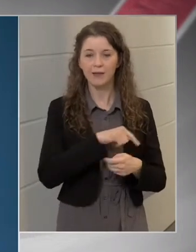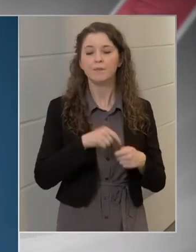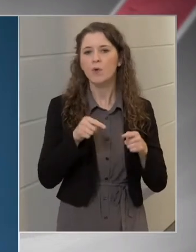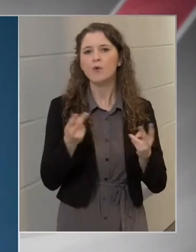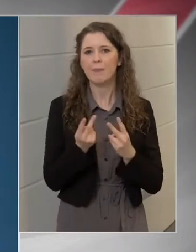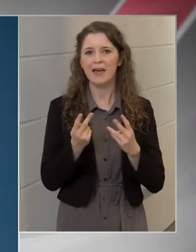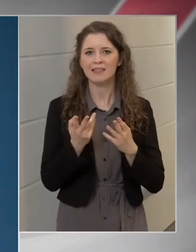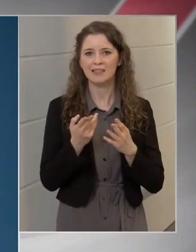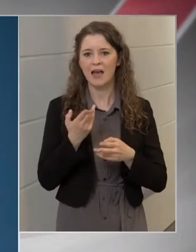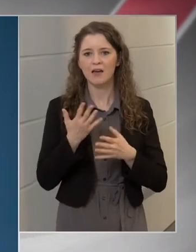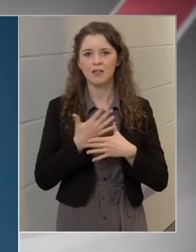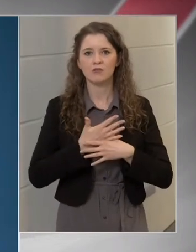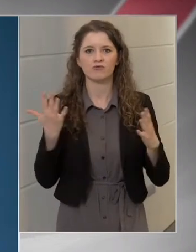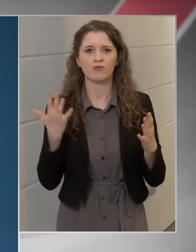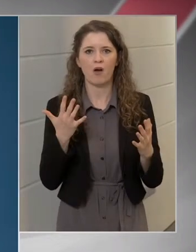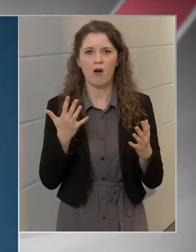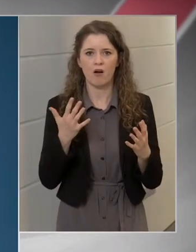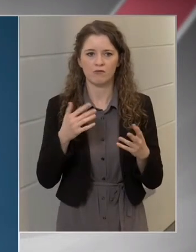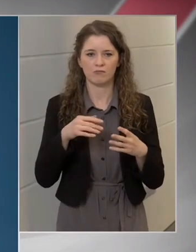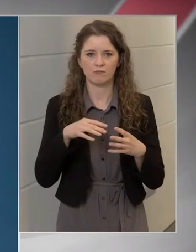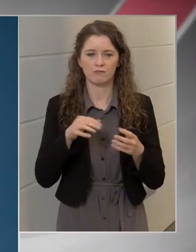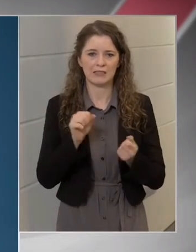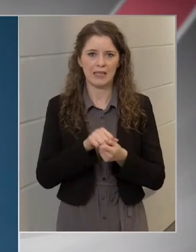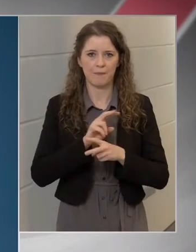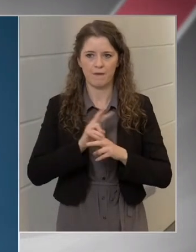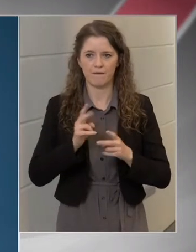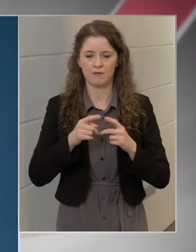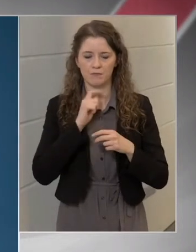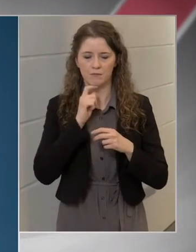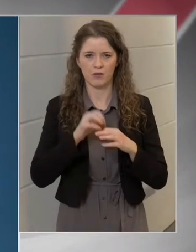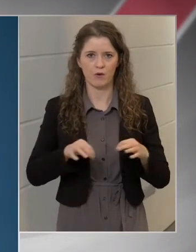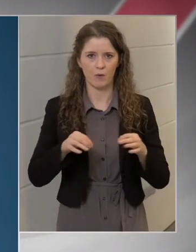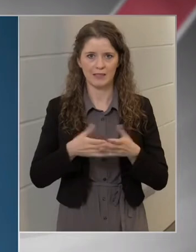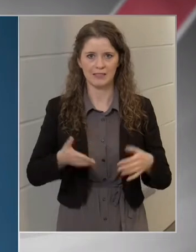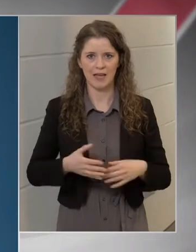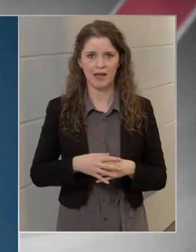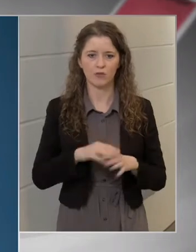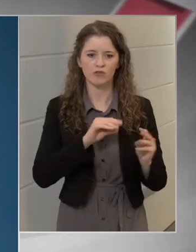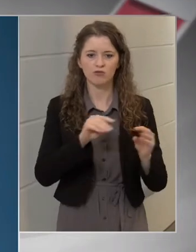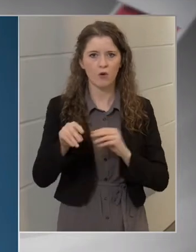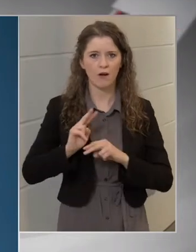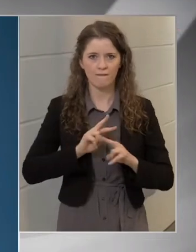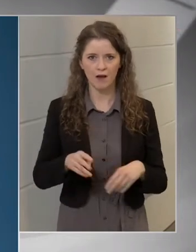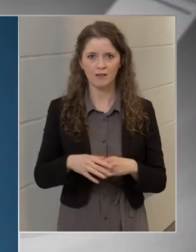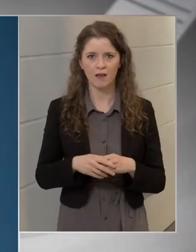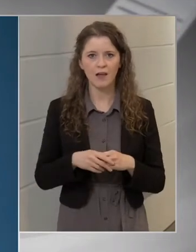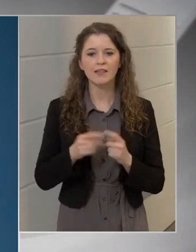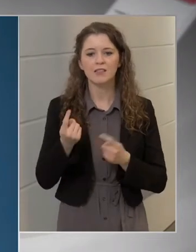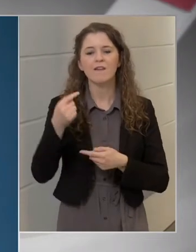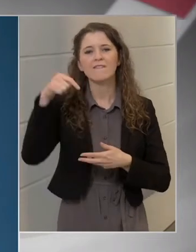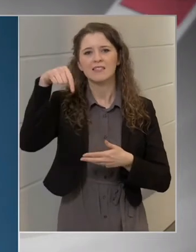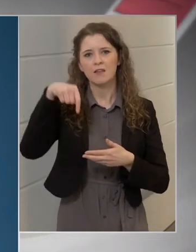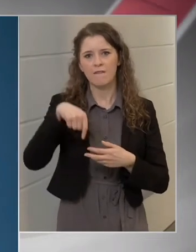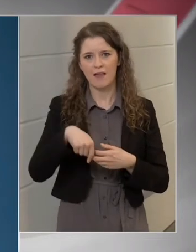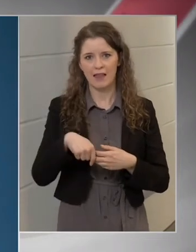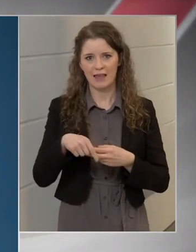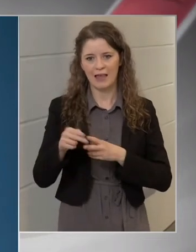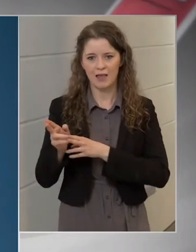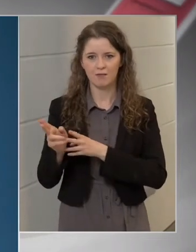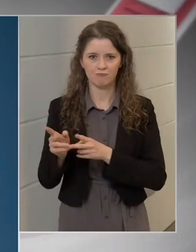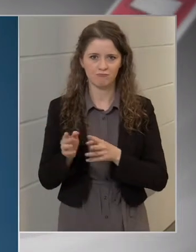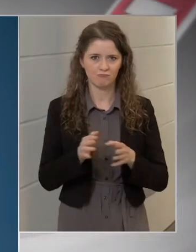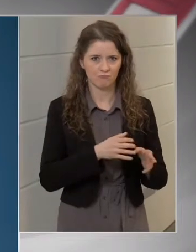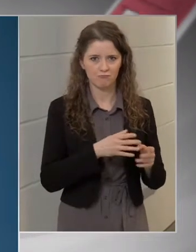számban vannak az országban. Visszafelé haladva fogunk menni,